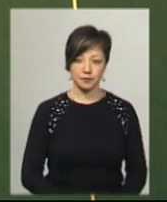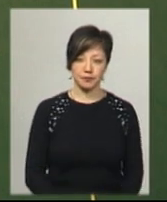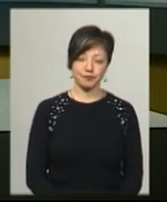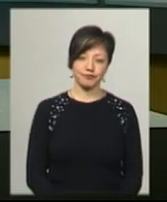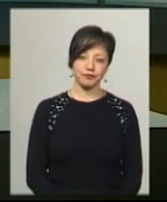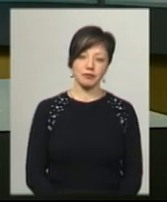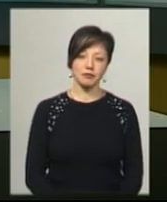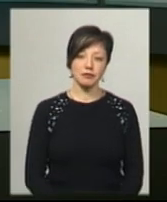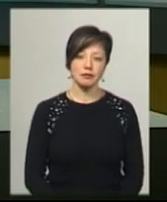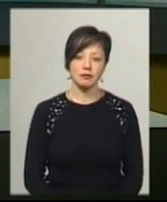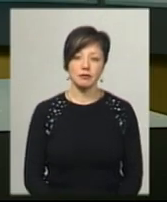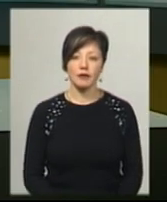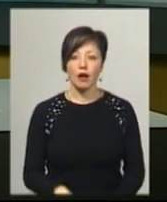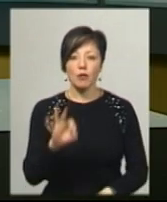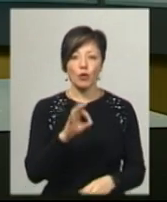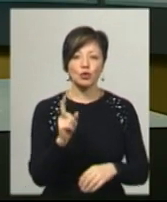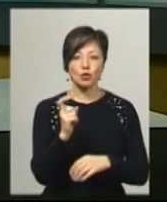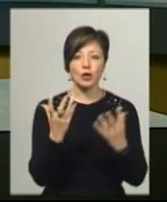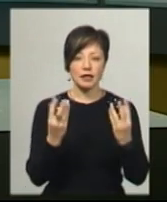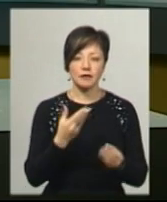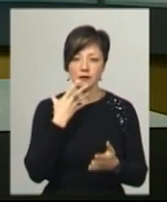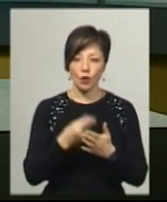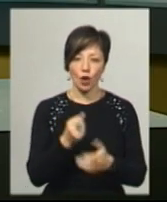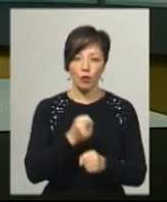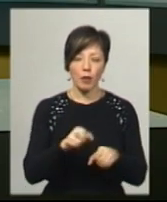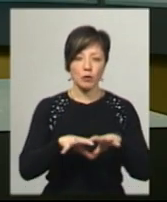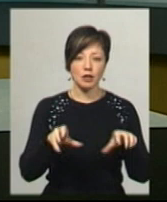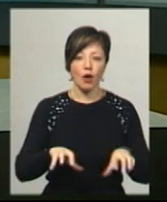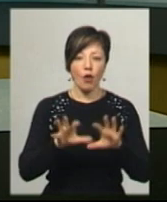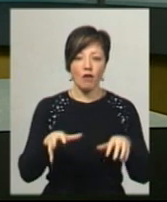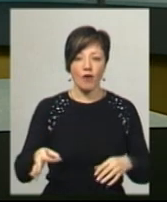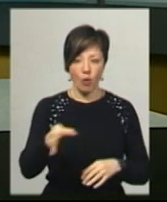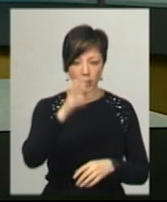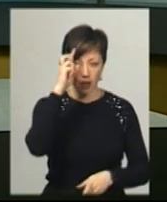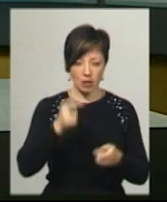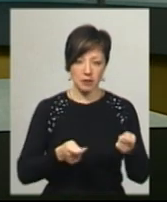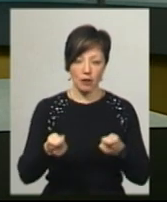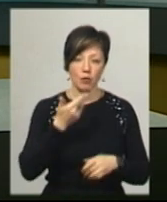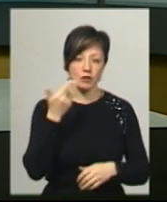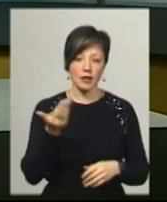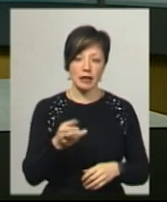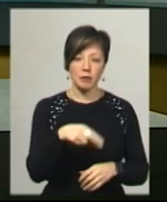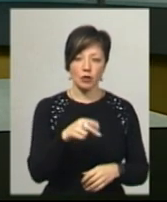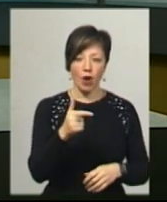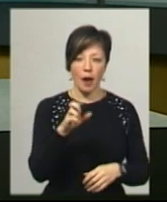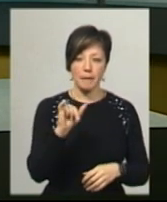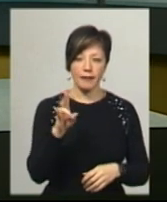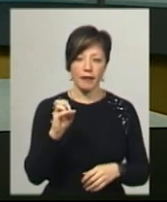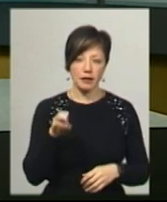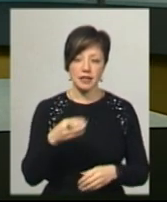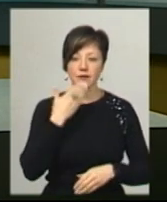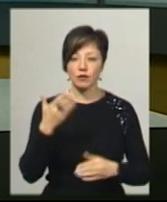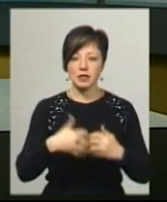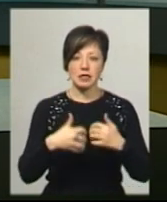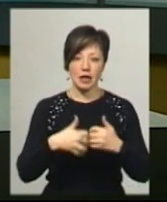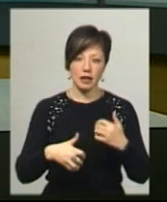Про сто днів своєї роботи на посаді голови Хмельницької обласної адміністрації призвітував Дмитро Габінет. Звітував